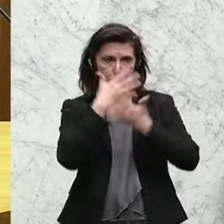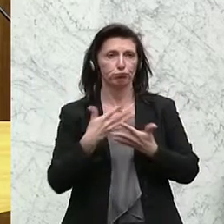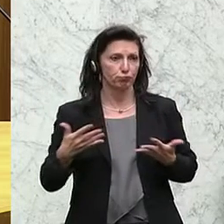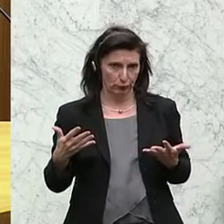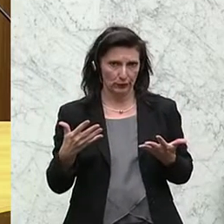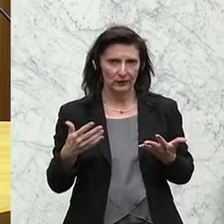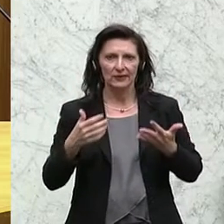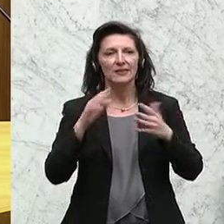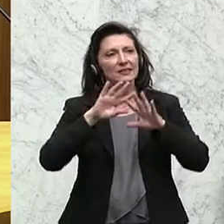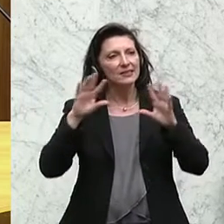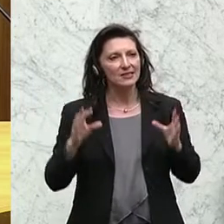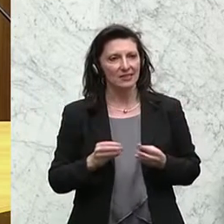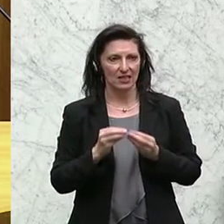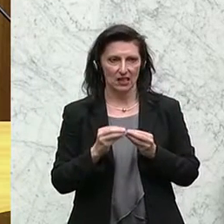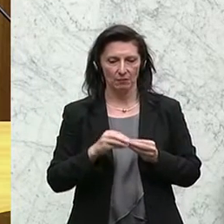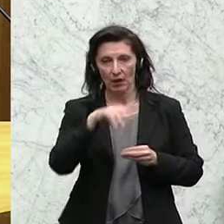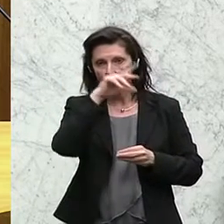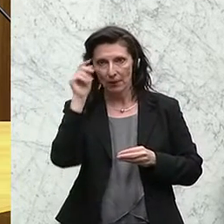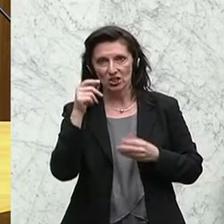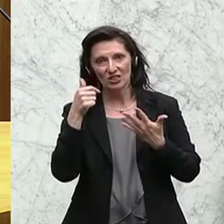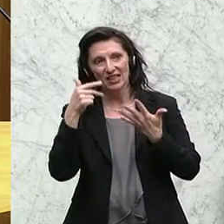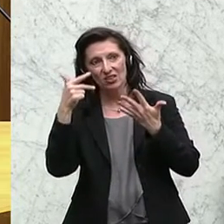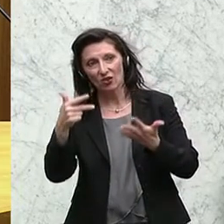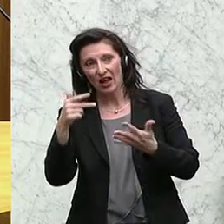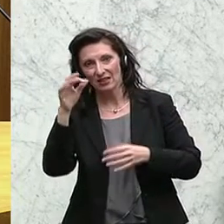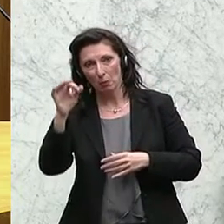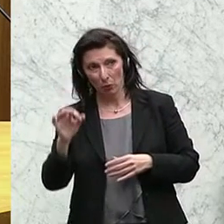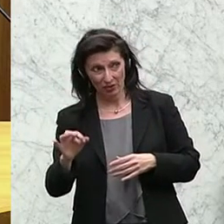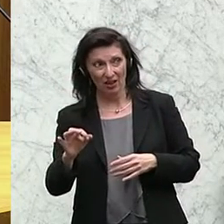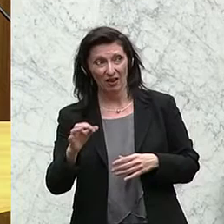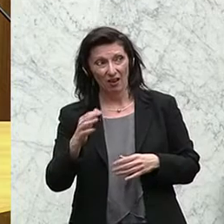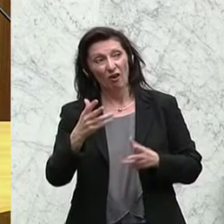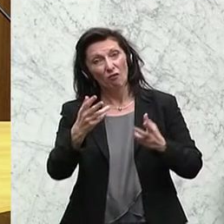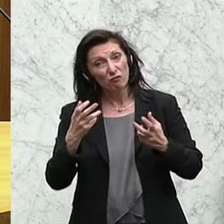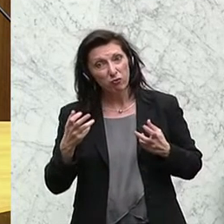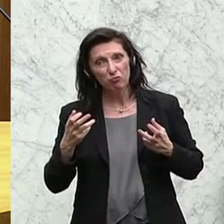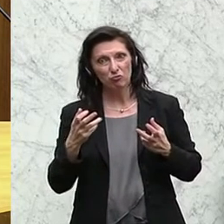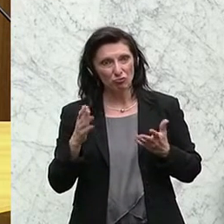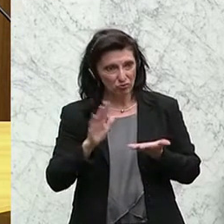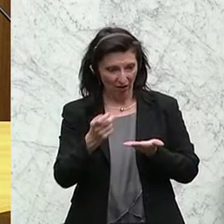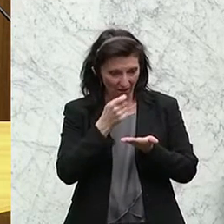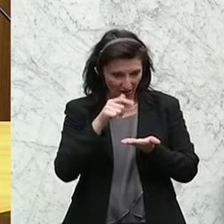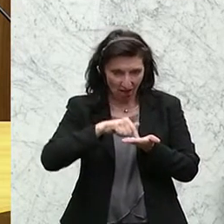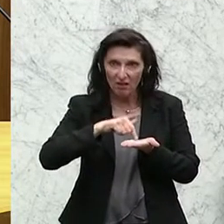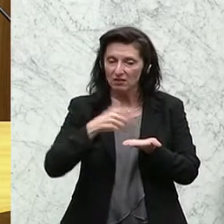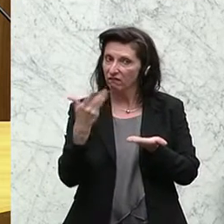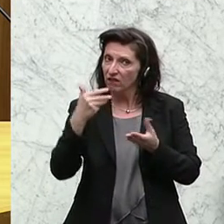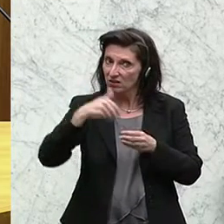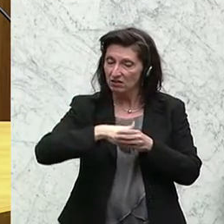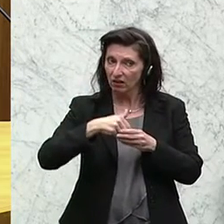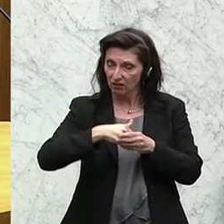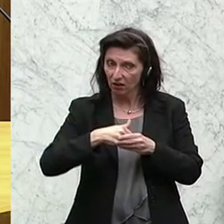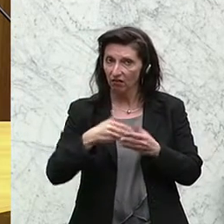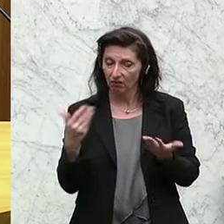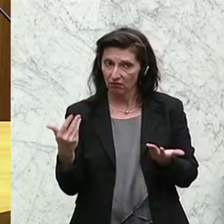also 86% der Konsumenten wollen aber allerdings wissen, was sie am Teller haben und treffen in diesem